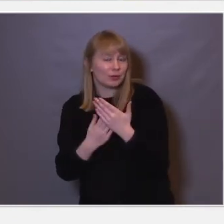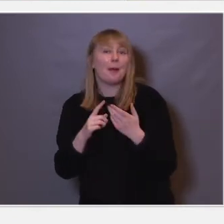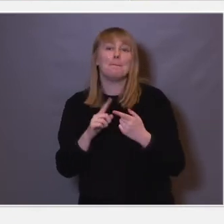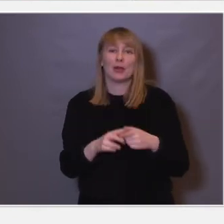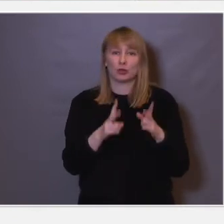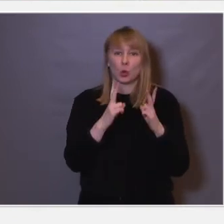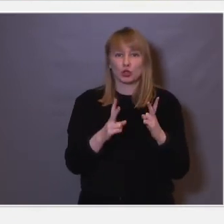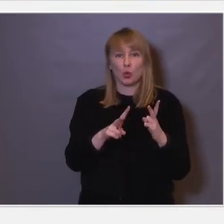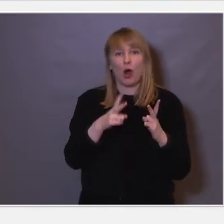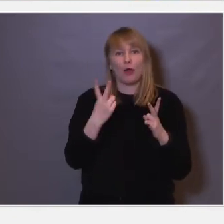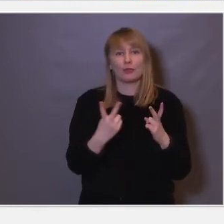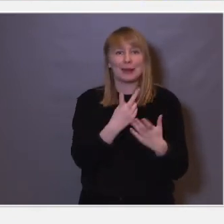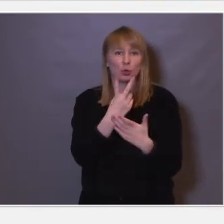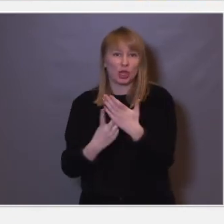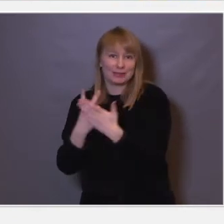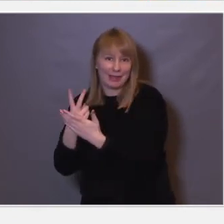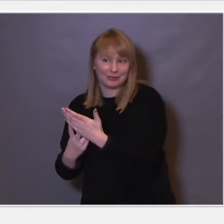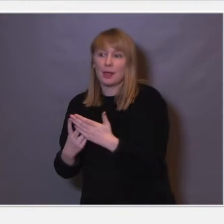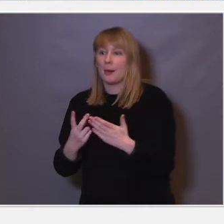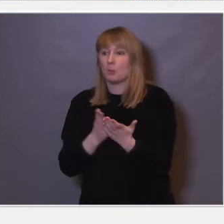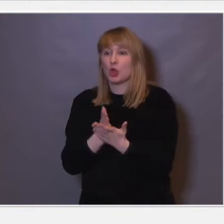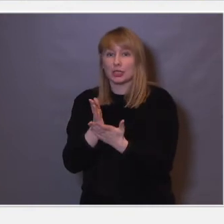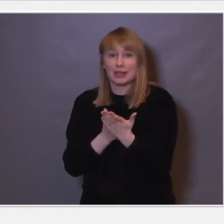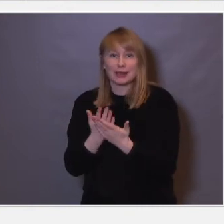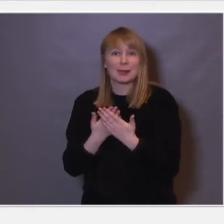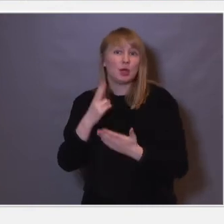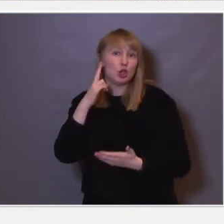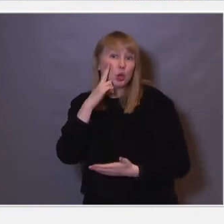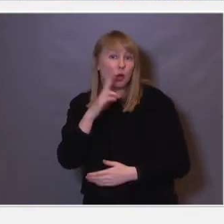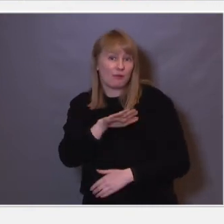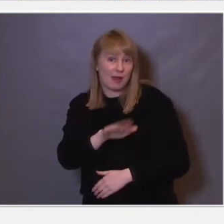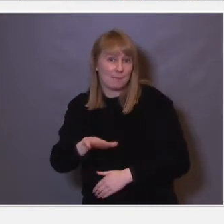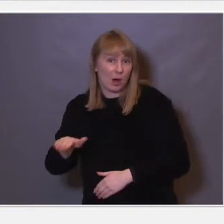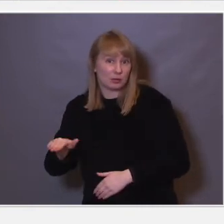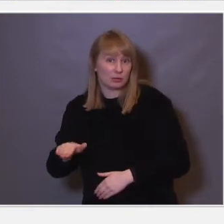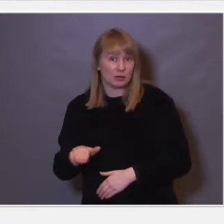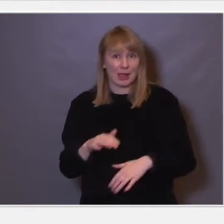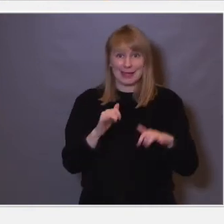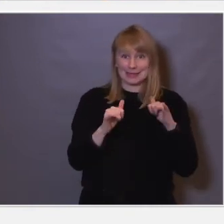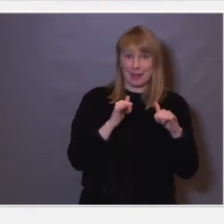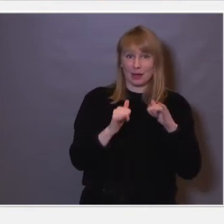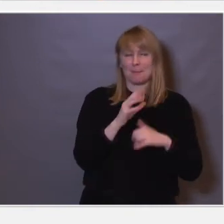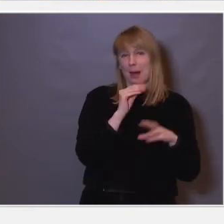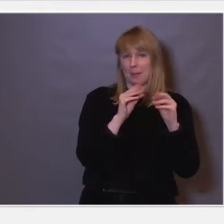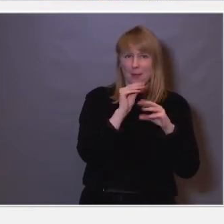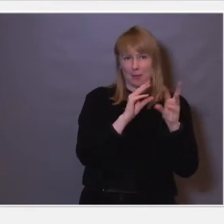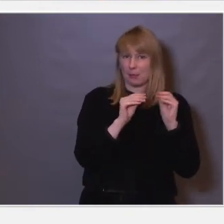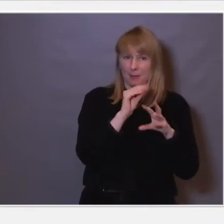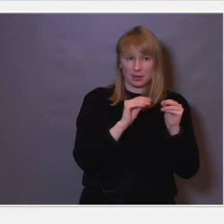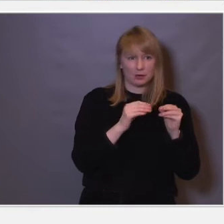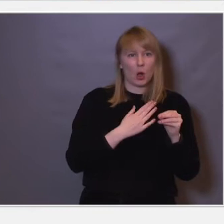andre modaliteter. det betyr sånn som døve barn, altså vanlige spebarn, de begynner å bable, og de har